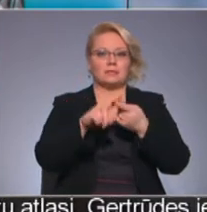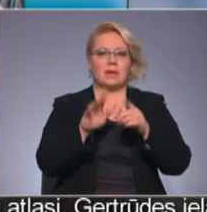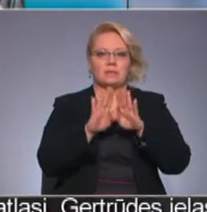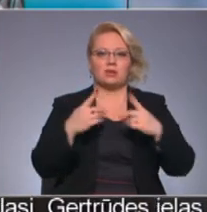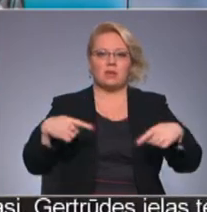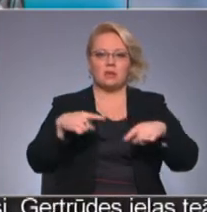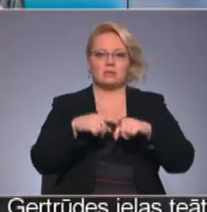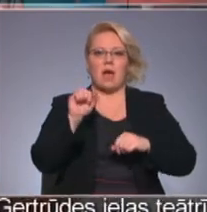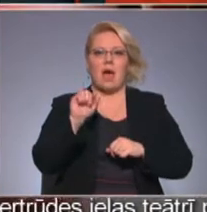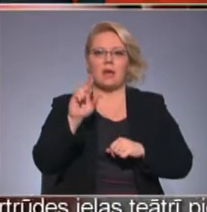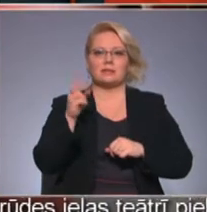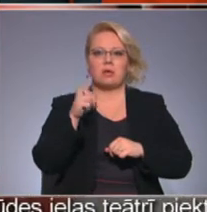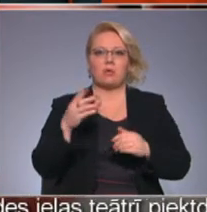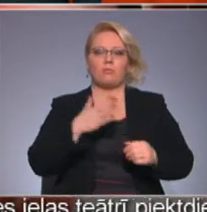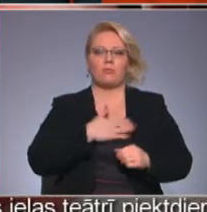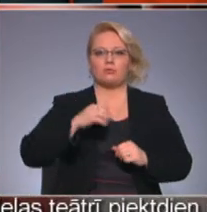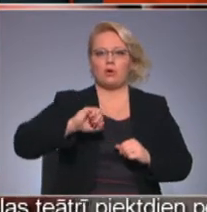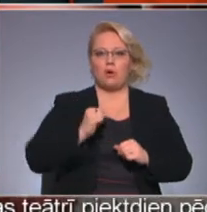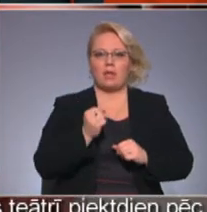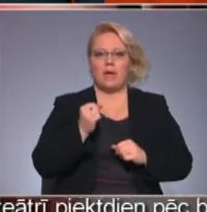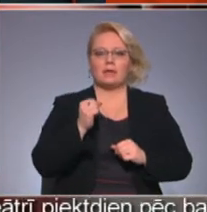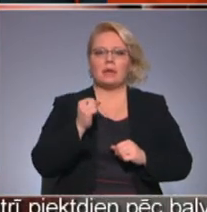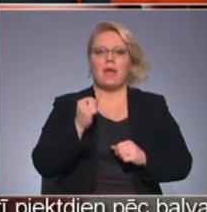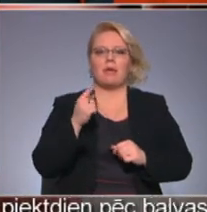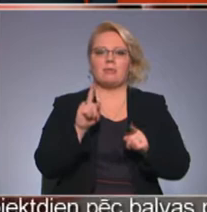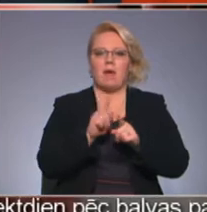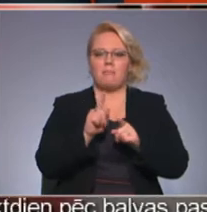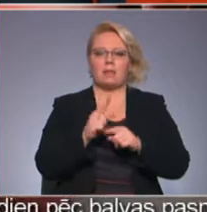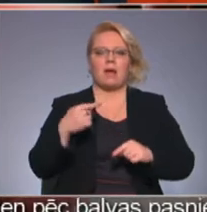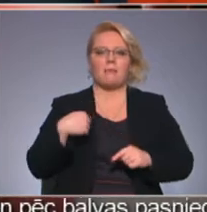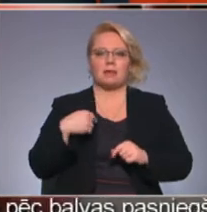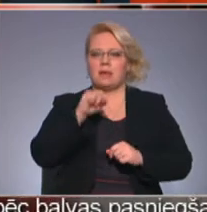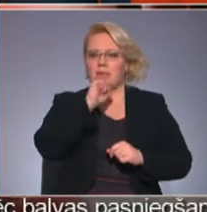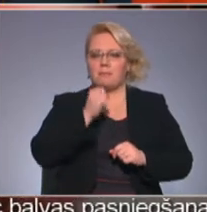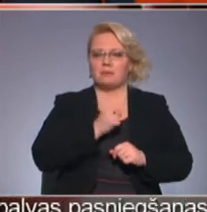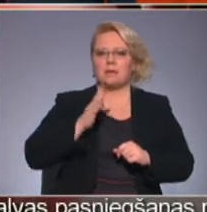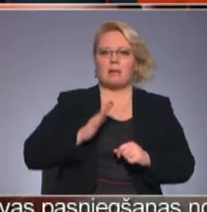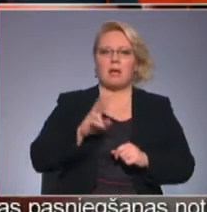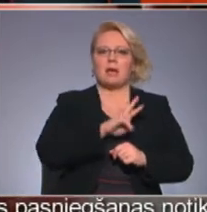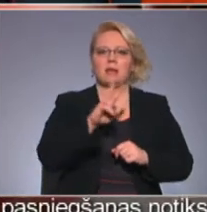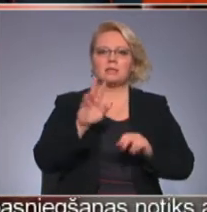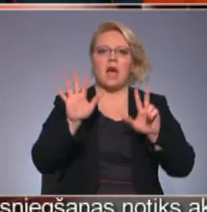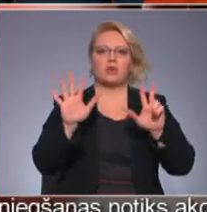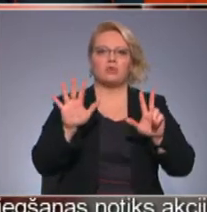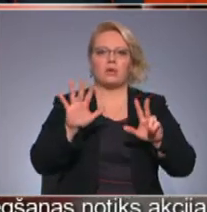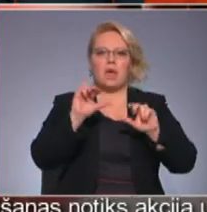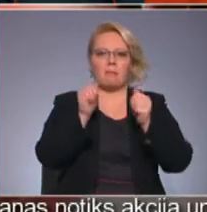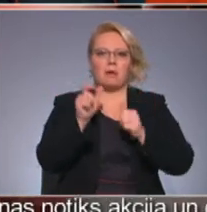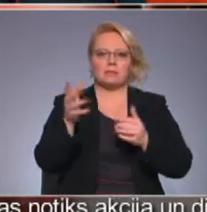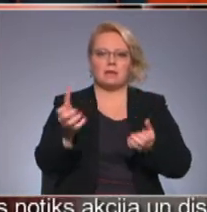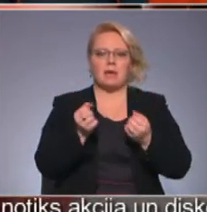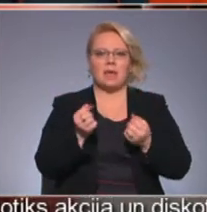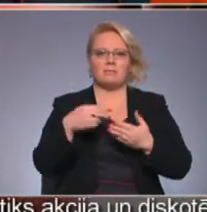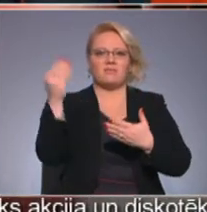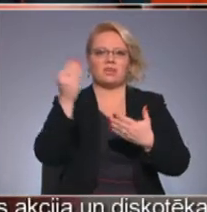izstājuši zāles arsenāls, kurā mūsu kolēģe Anete Lesīte tāpat kā mēs ar nepacietību gaida kurš no astoņiem māksliniekiem tad saņems vizuālās